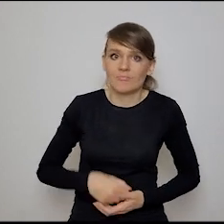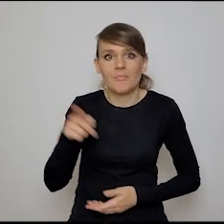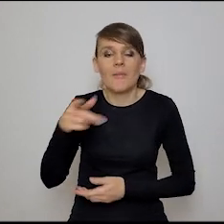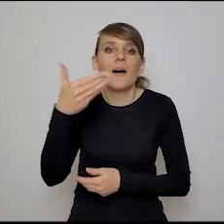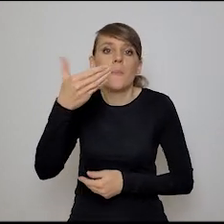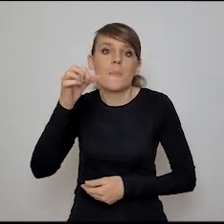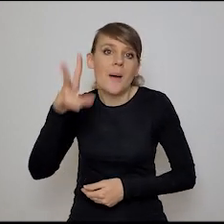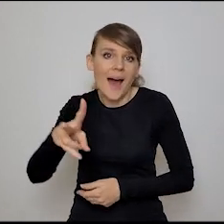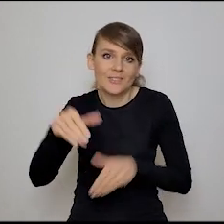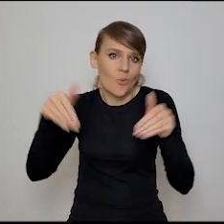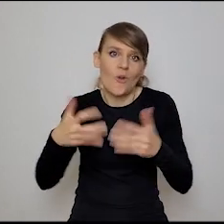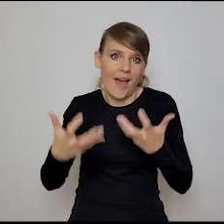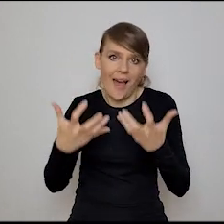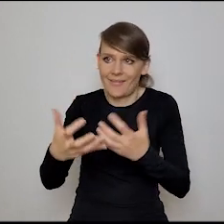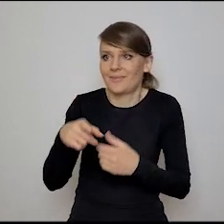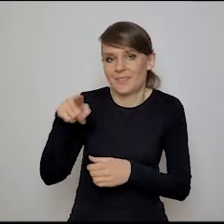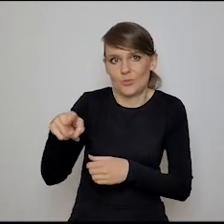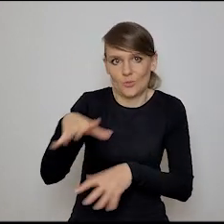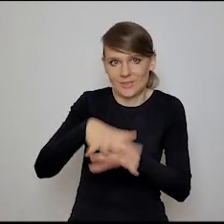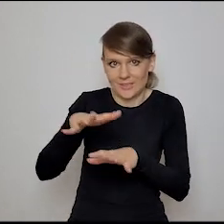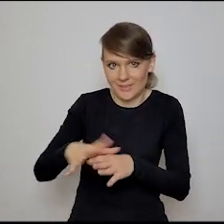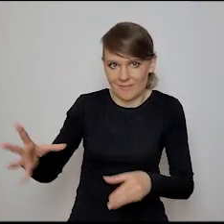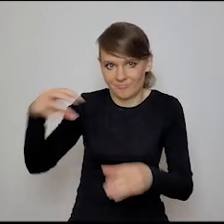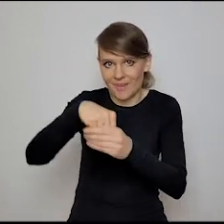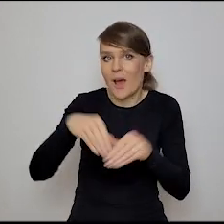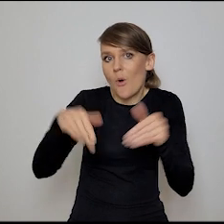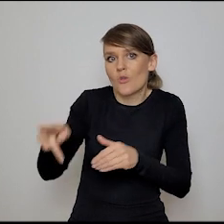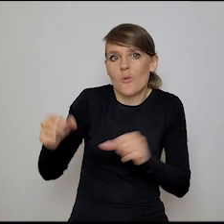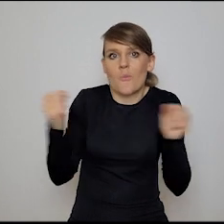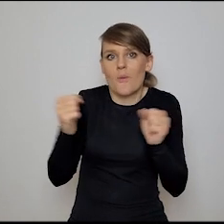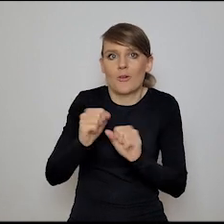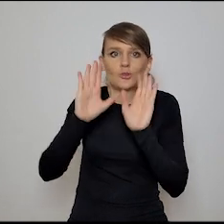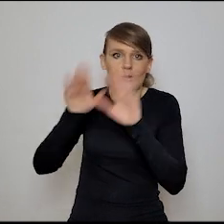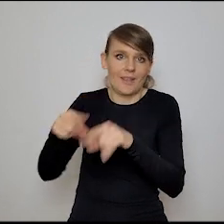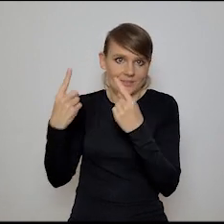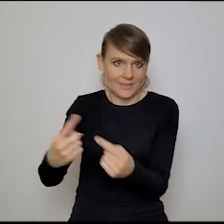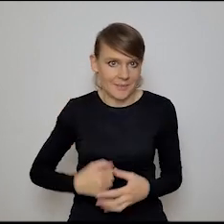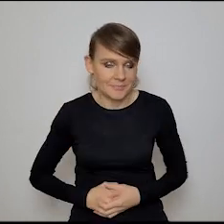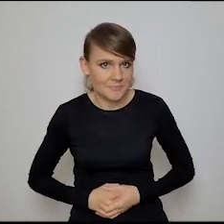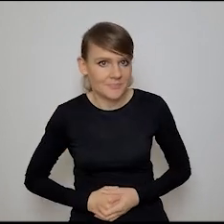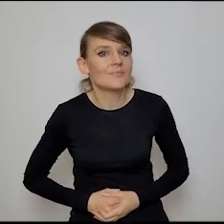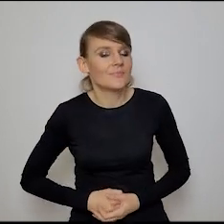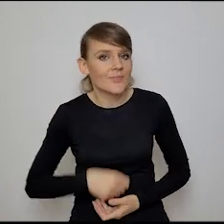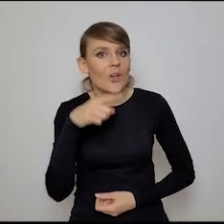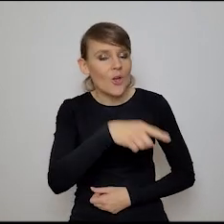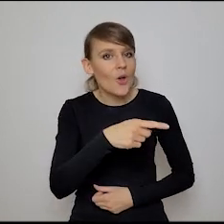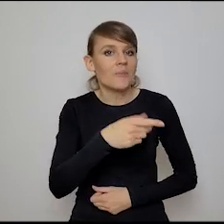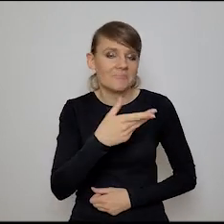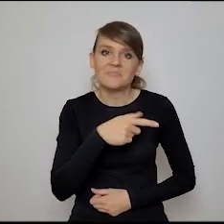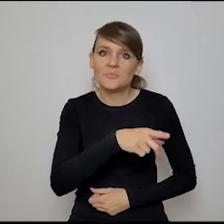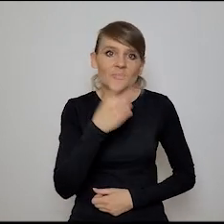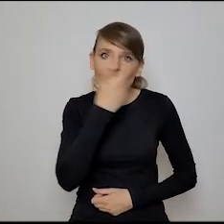posłuchał, to on by chętnie się chyba wpiął w taki system, no, a raczej bałby się zostawić go samopas. Mówię, to jest bardzo kuszące, żeby,